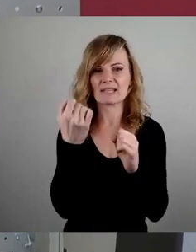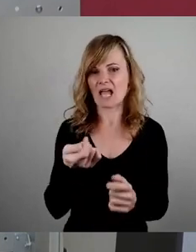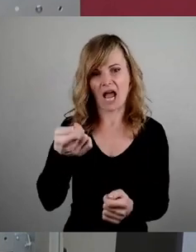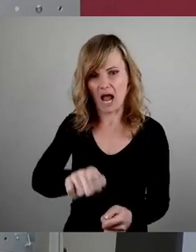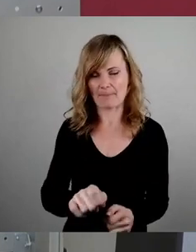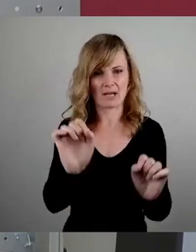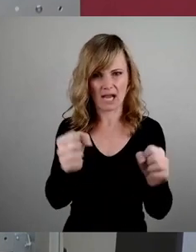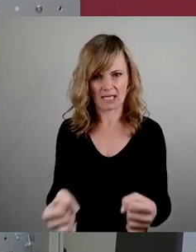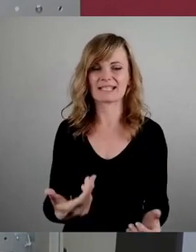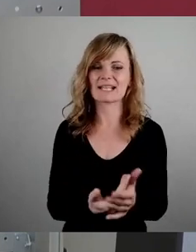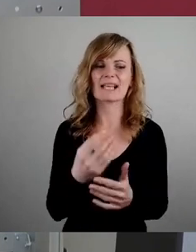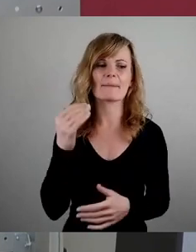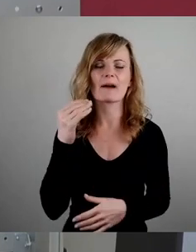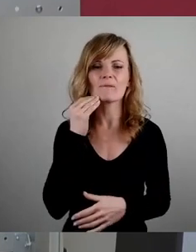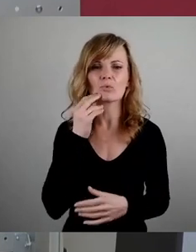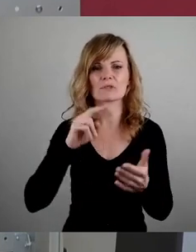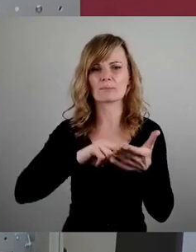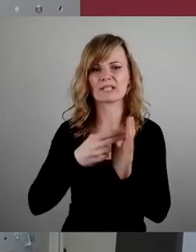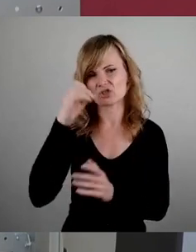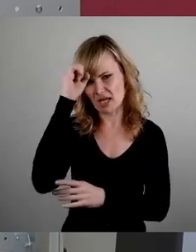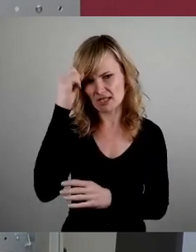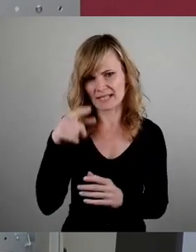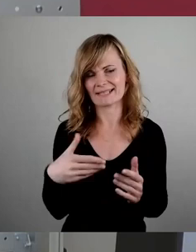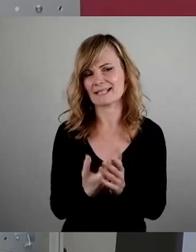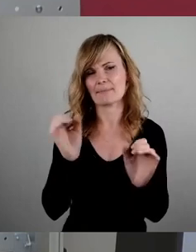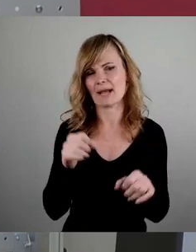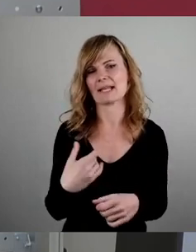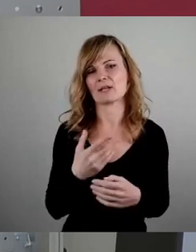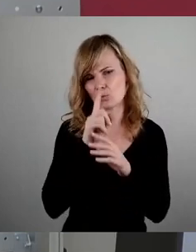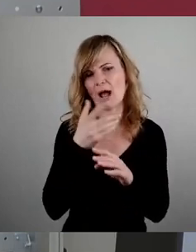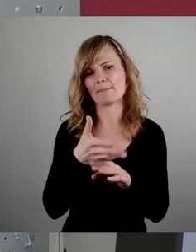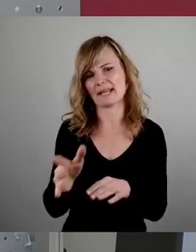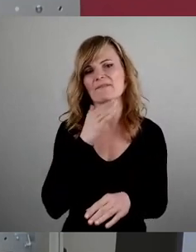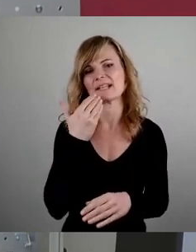wohnungspolitische Irrsinn, was hier passiert. Und das kann man eigentlich nur ablehnen. Vielen Dank.